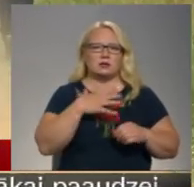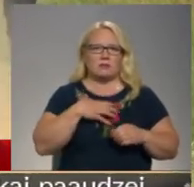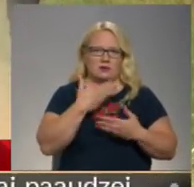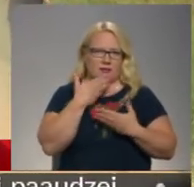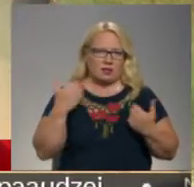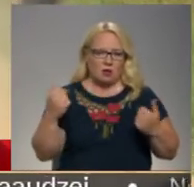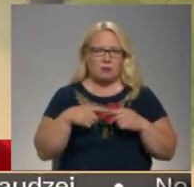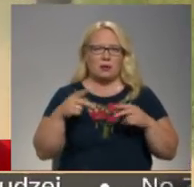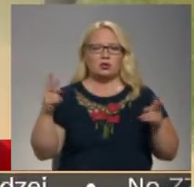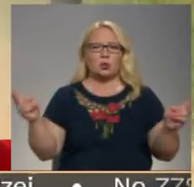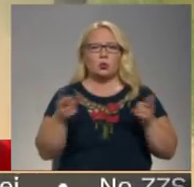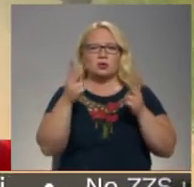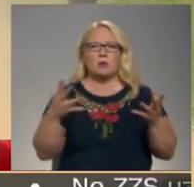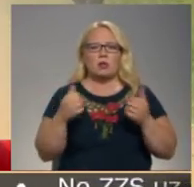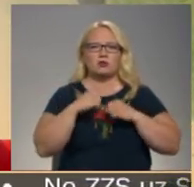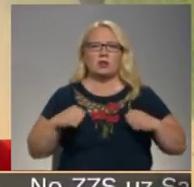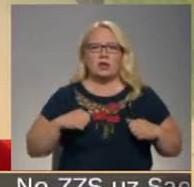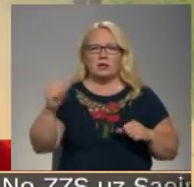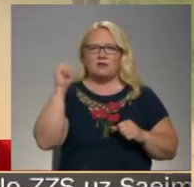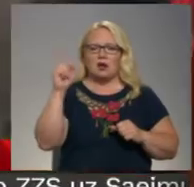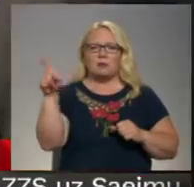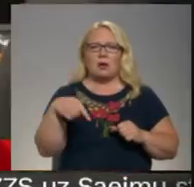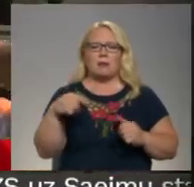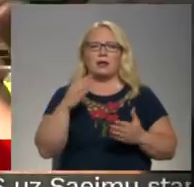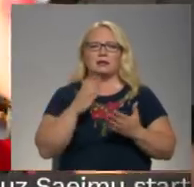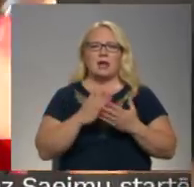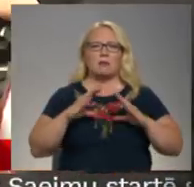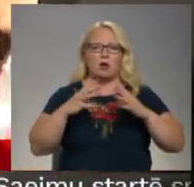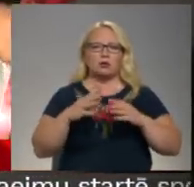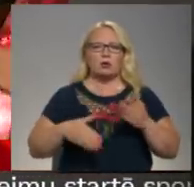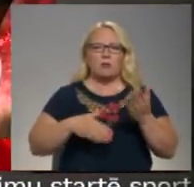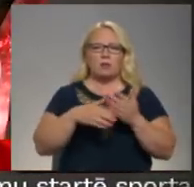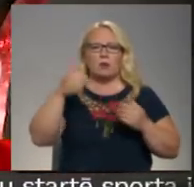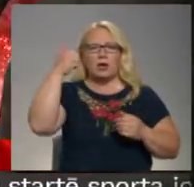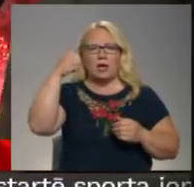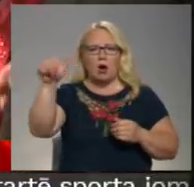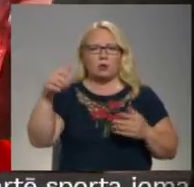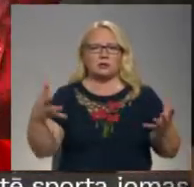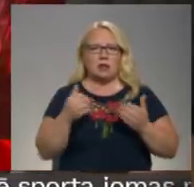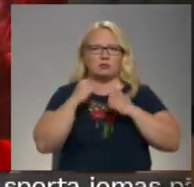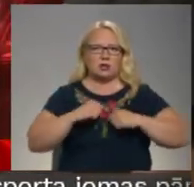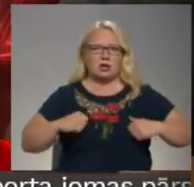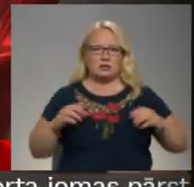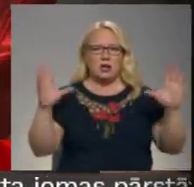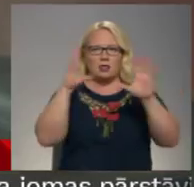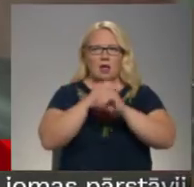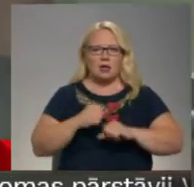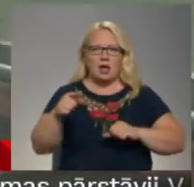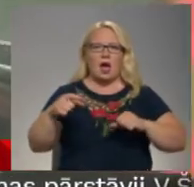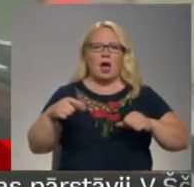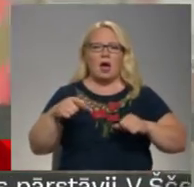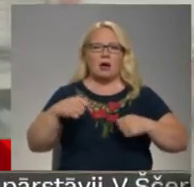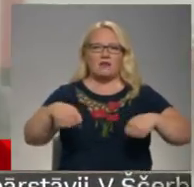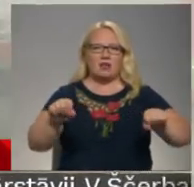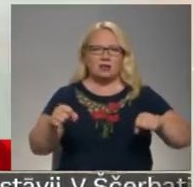Tāpēc vēl sugundzēsības un glābšanas dienestas vakar pieprasies startautisko palīdzību no Igaunijas glābšanas dienesta. Jau naktī ar trim kvadracikliem un